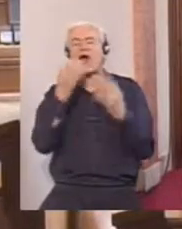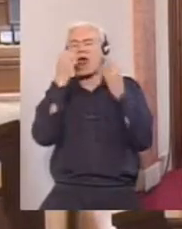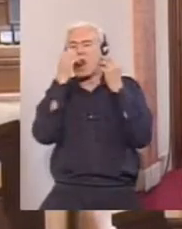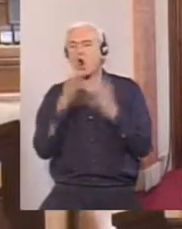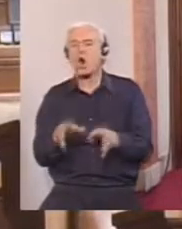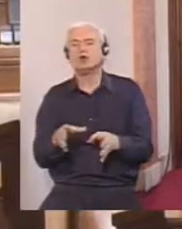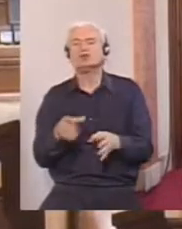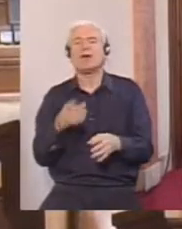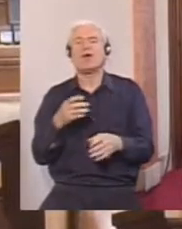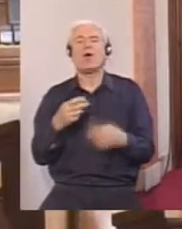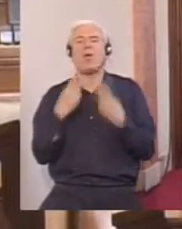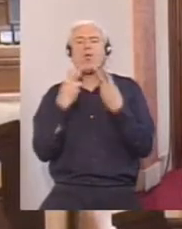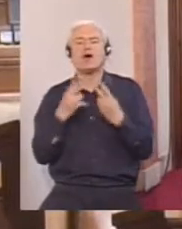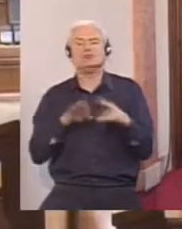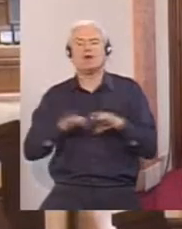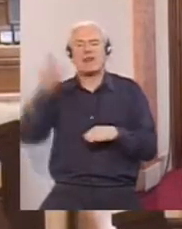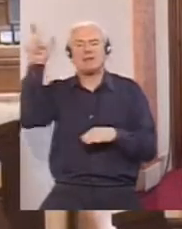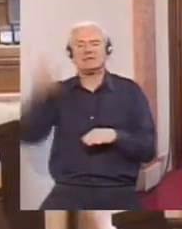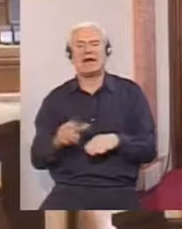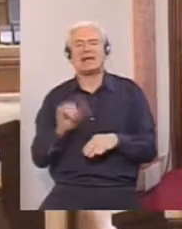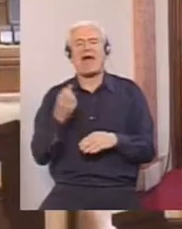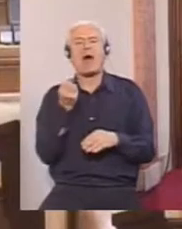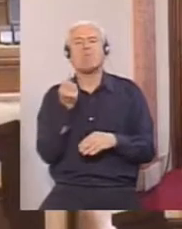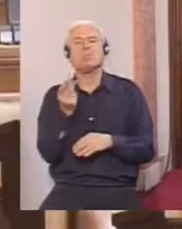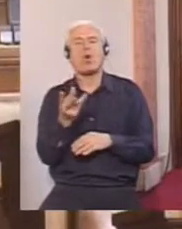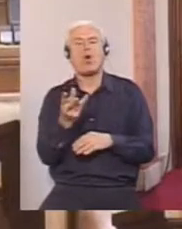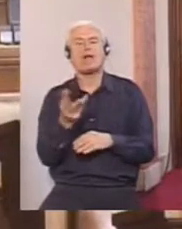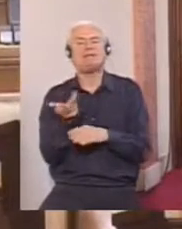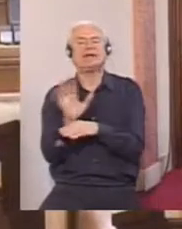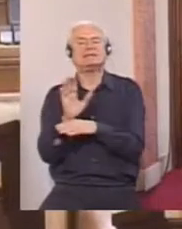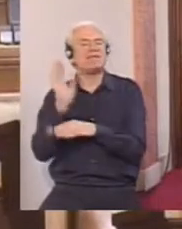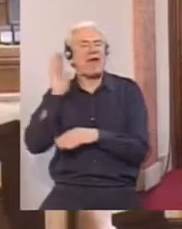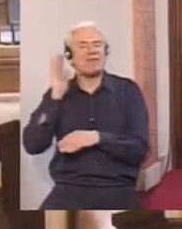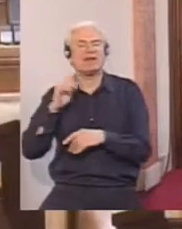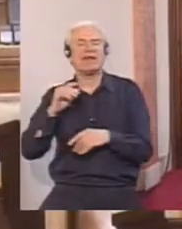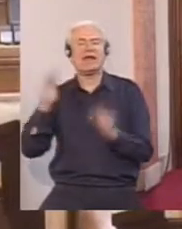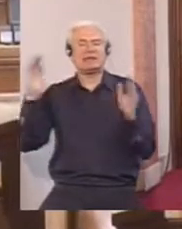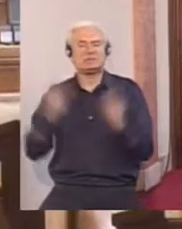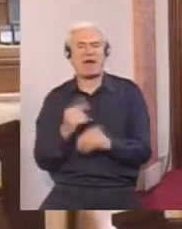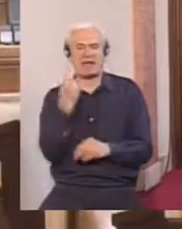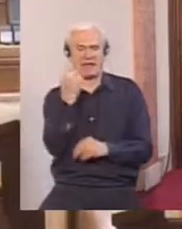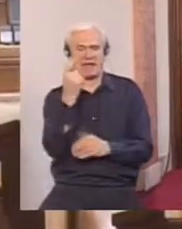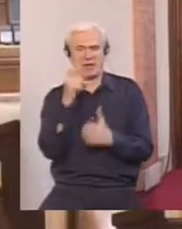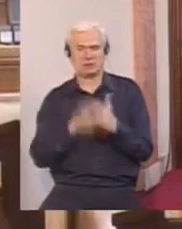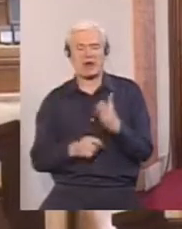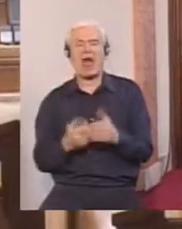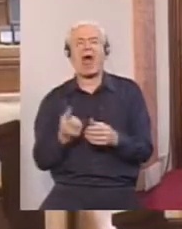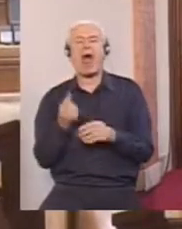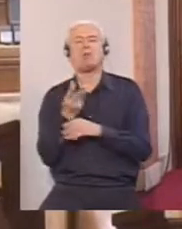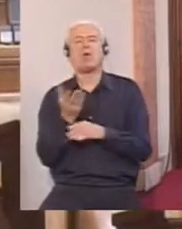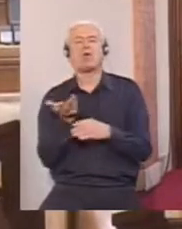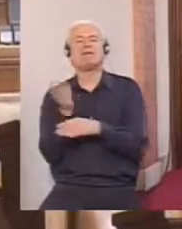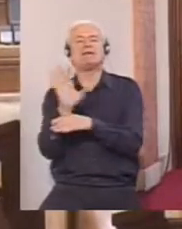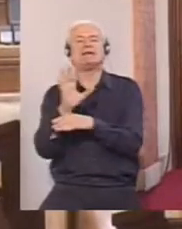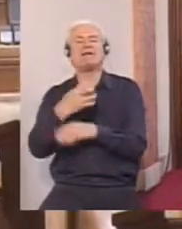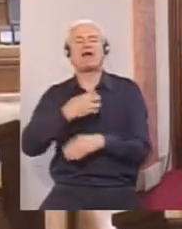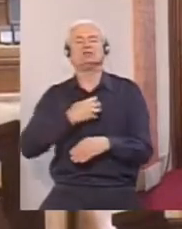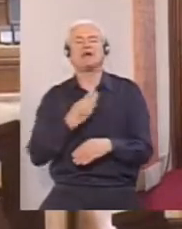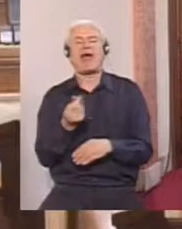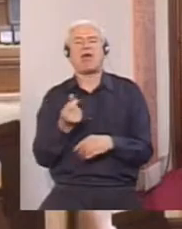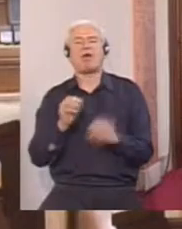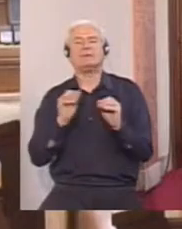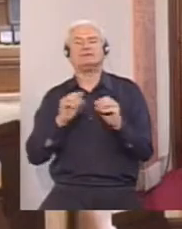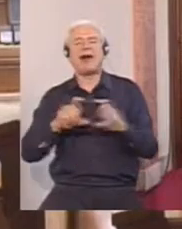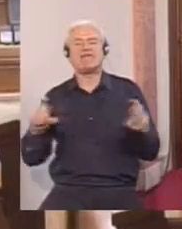uvaženi ministre? Da se broj predstavnika vlade smanji za jedan, a broj predstavnika socijalno-ekonomskog saveta